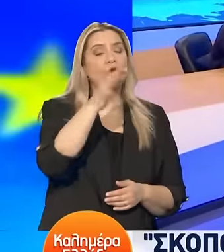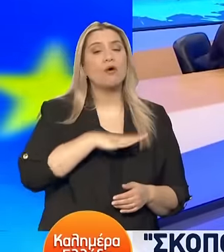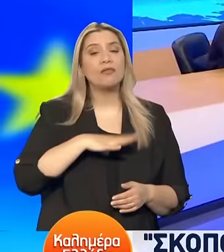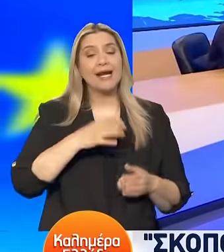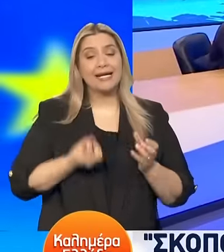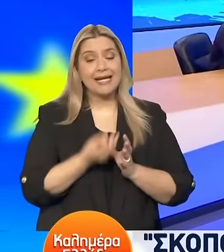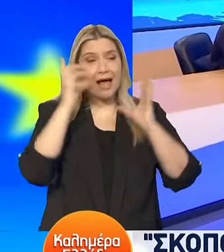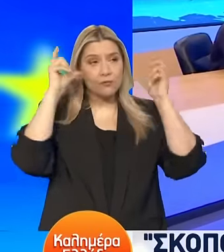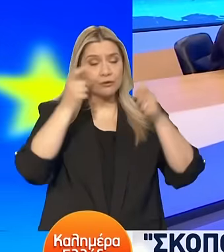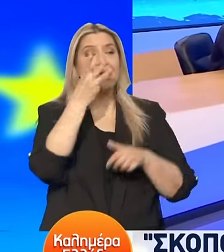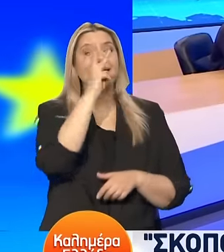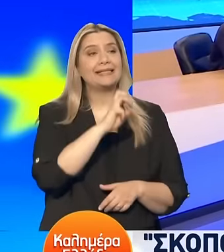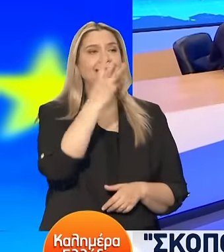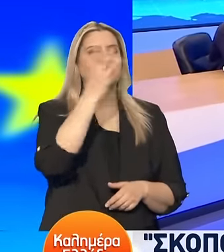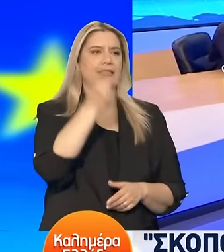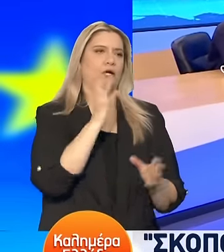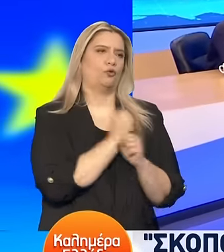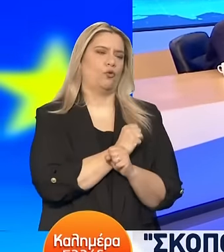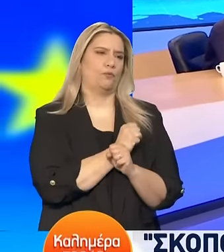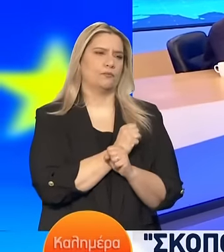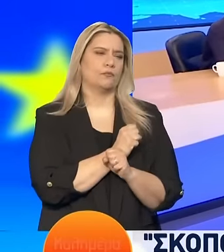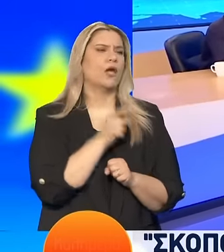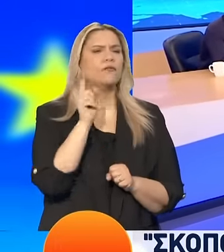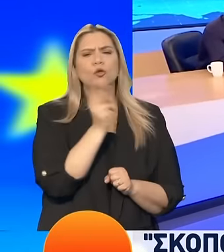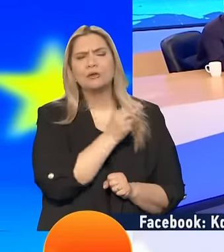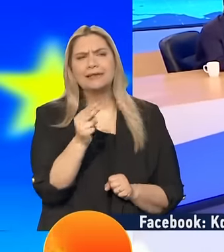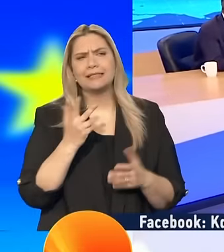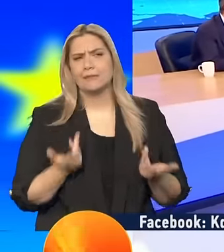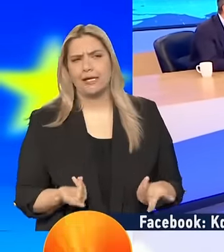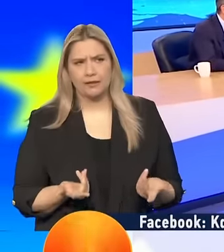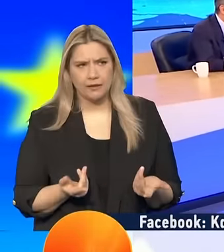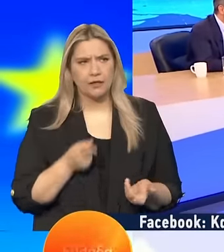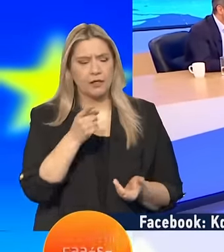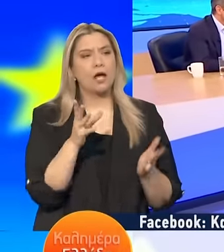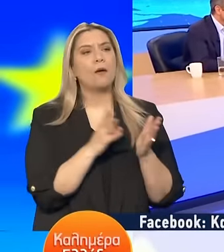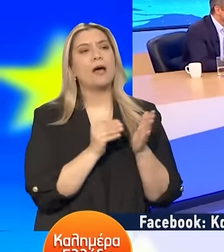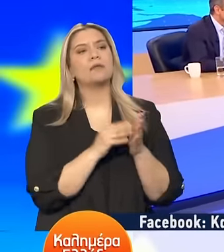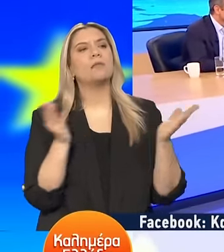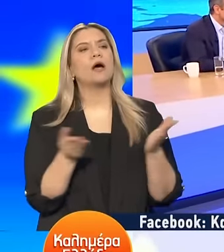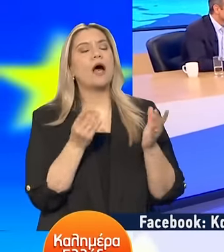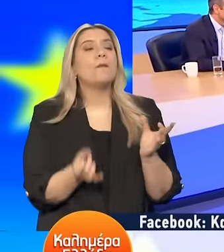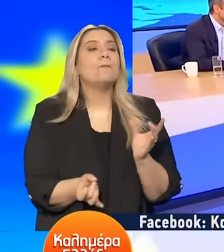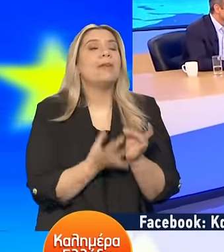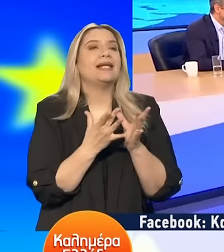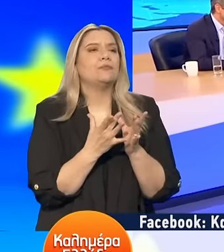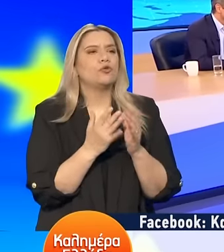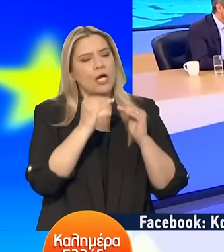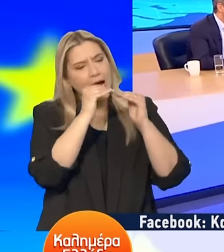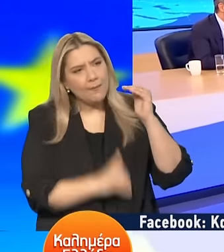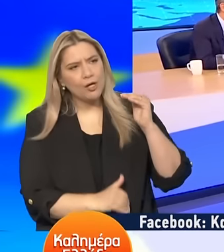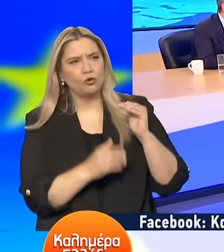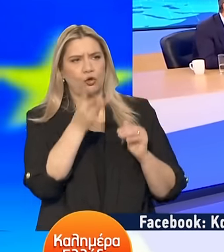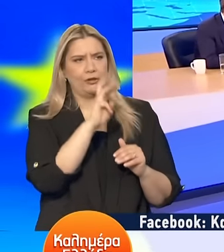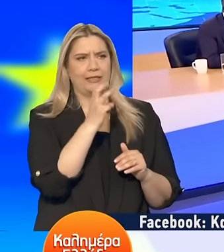Δημοκρατία το 33% Αυτό σημαίνει εκ των πραγμάτων Ότι στην περίπτωση που η Νέα Δημοκρατία Πάρει ένα χαμηλότερο